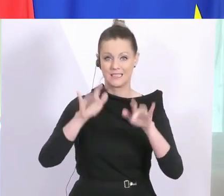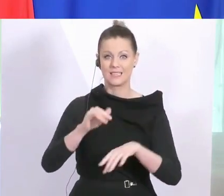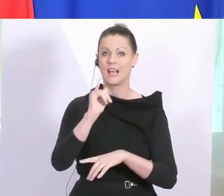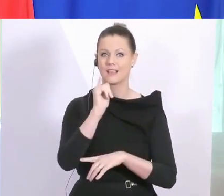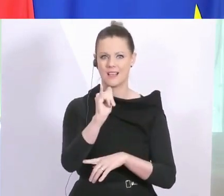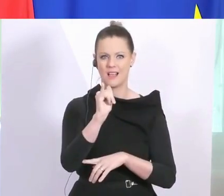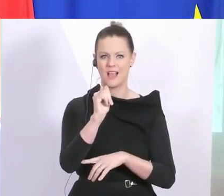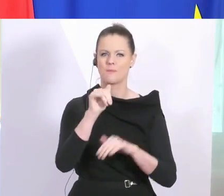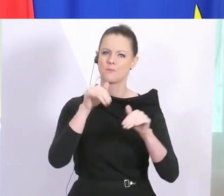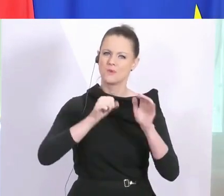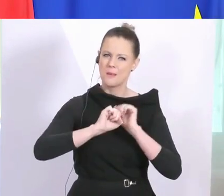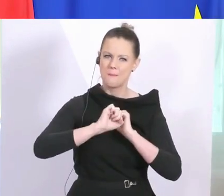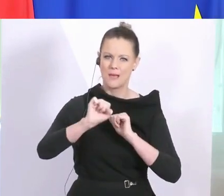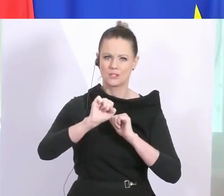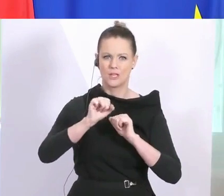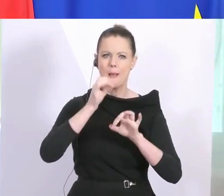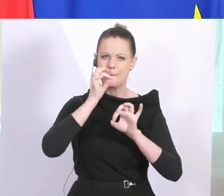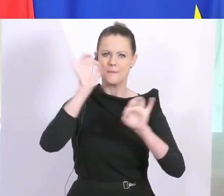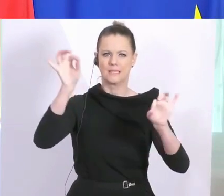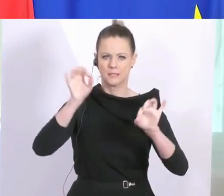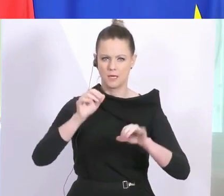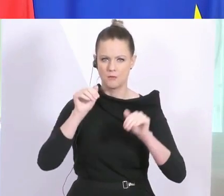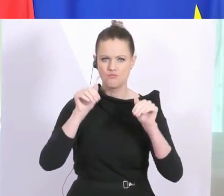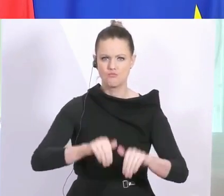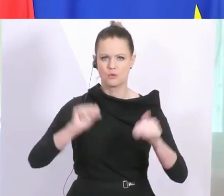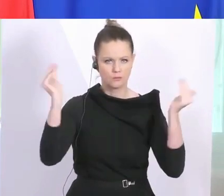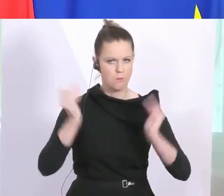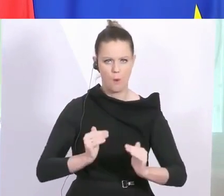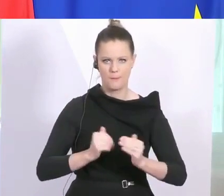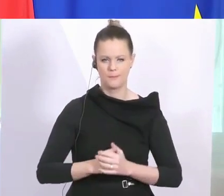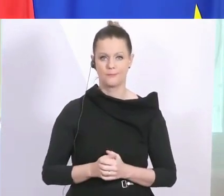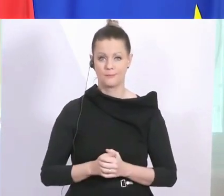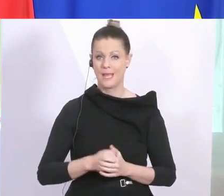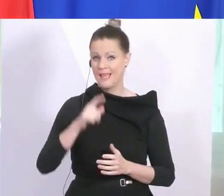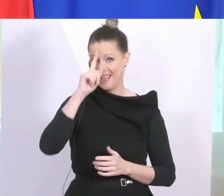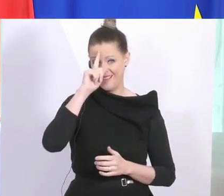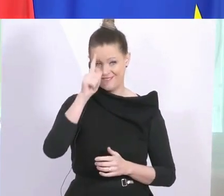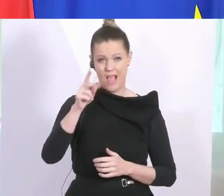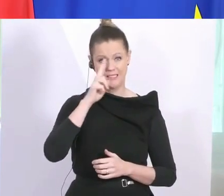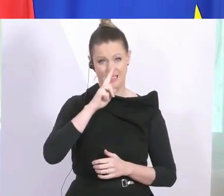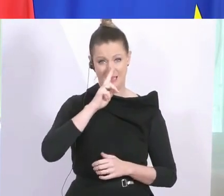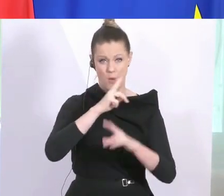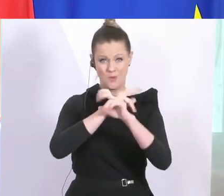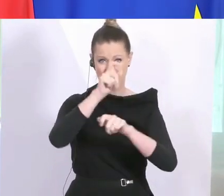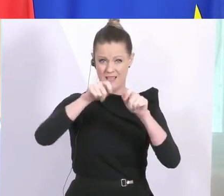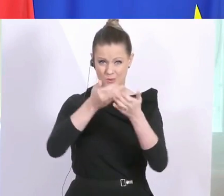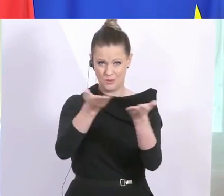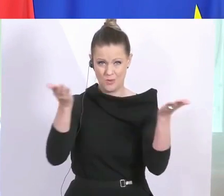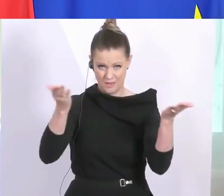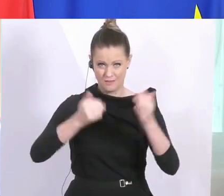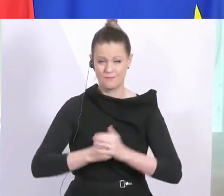noch schneller und noch besser werden. Ich weiß, liebe Österreicherinnen und Österreicher, dass